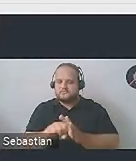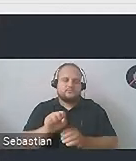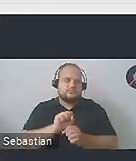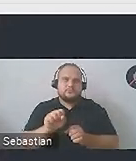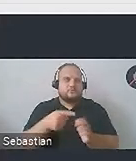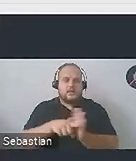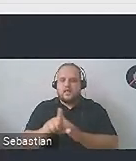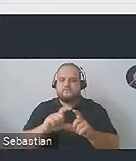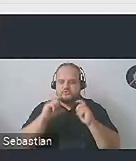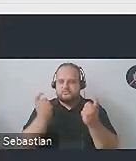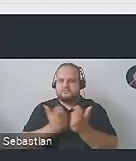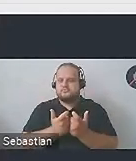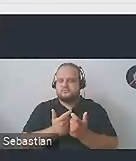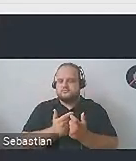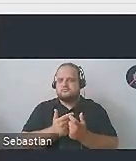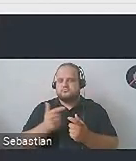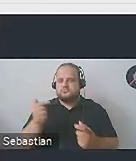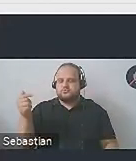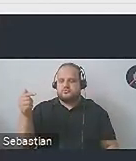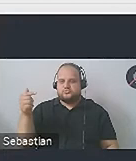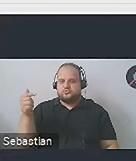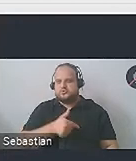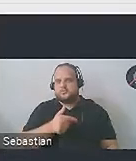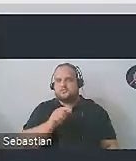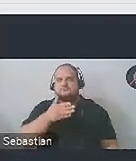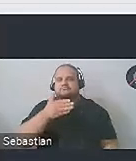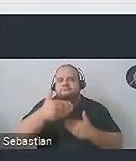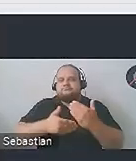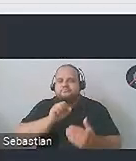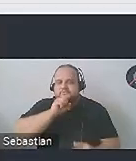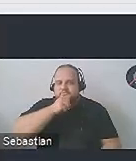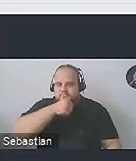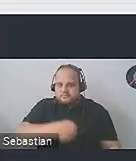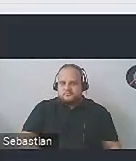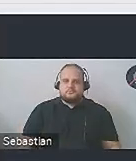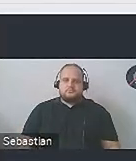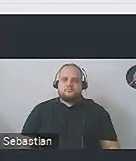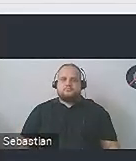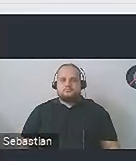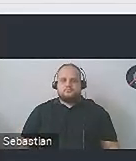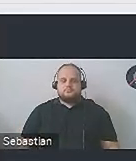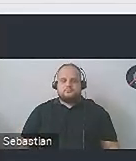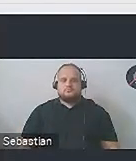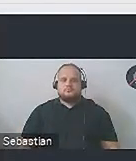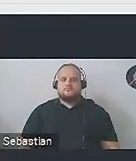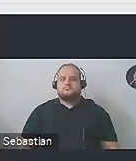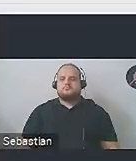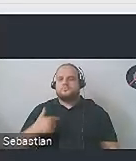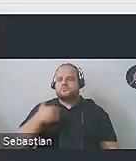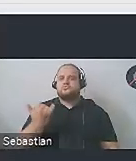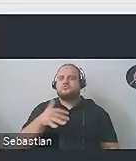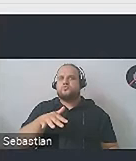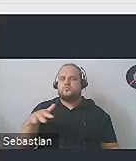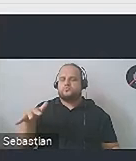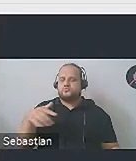jest coś, czym trzeba się będzie coraz bardziej zajmować wraz ze starzeniem się społeczeństwa. Bardzo dużo czasu poświęciłam teraz